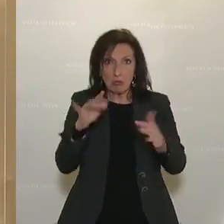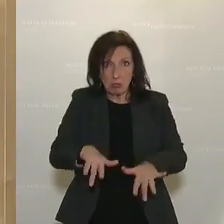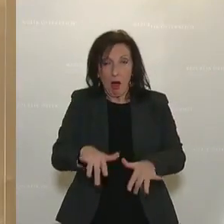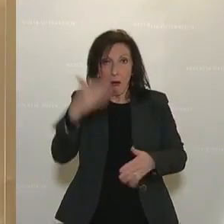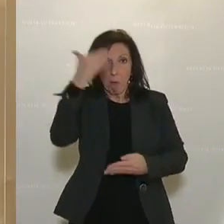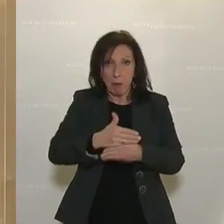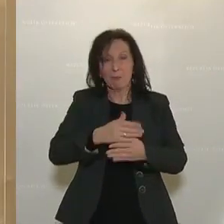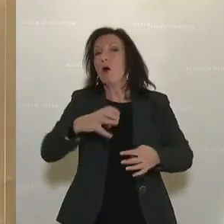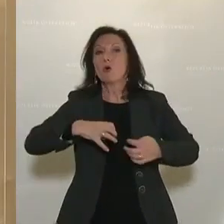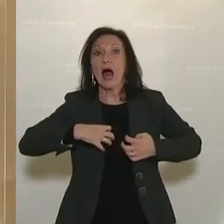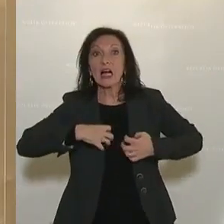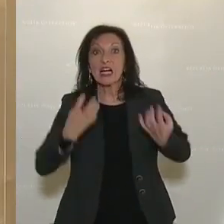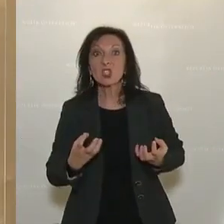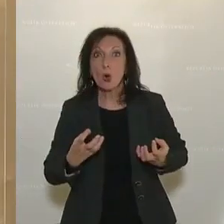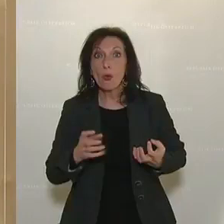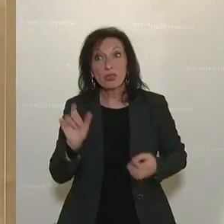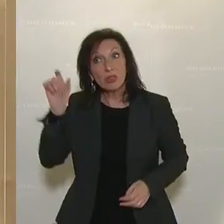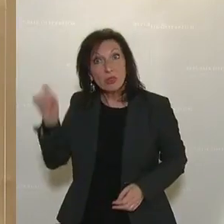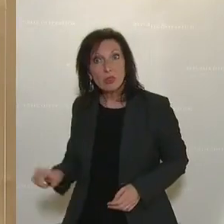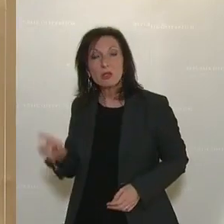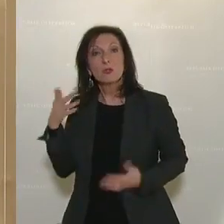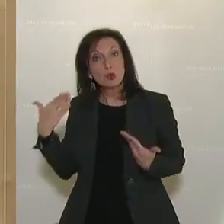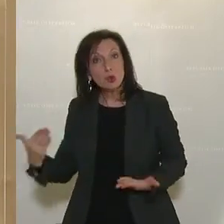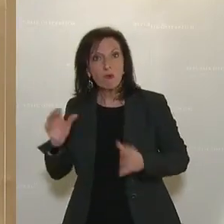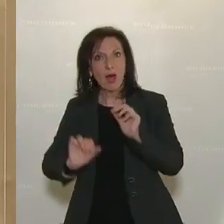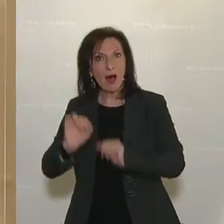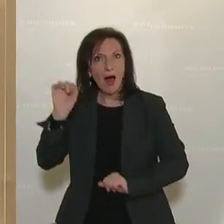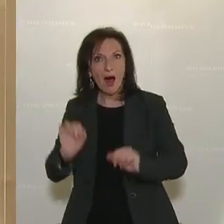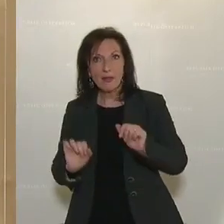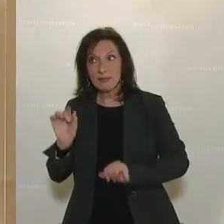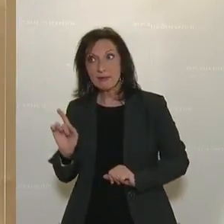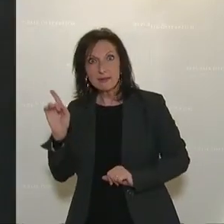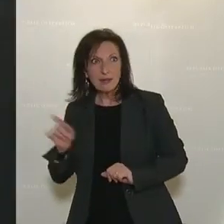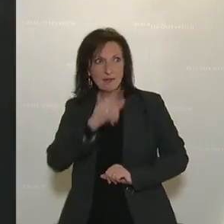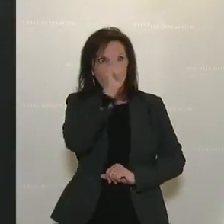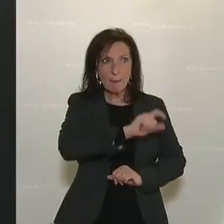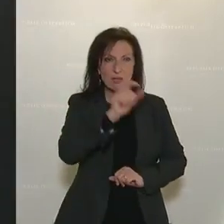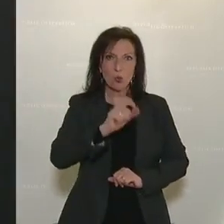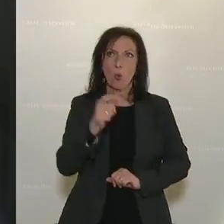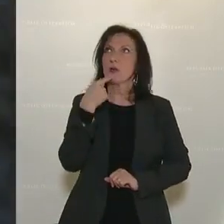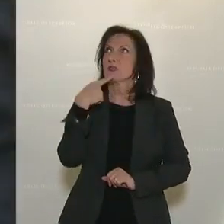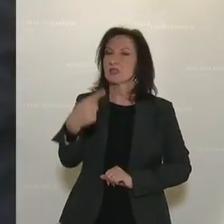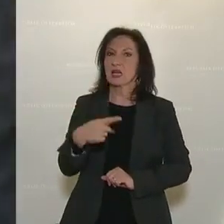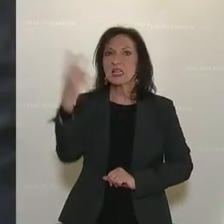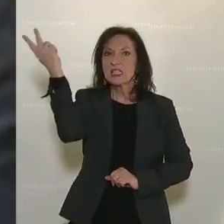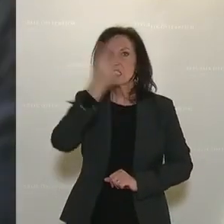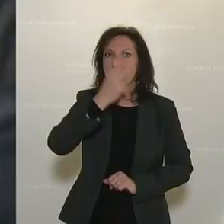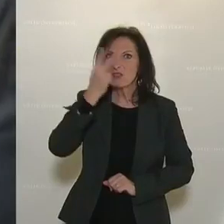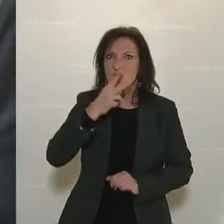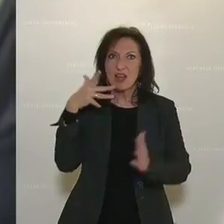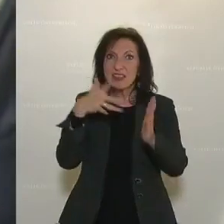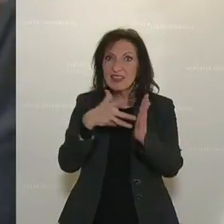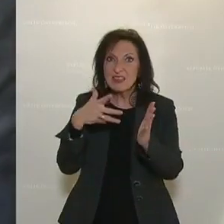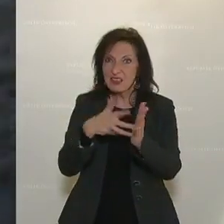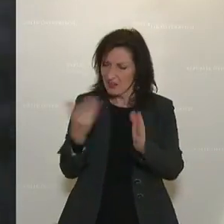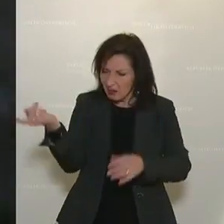Und Aggression, das ist auch dasjenige, womit Sie vorgehen bei denjenigen, die Ihnen sagen, selbstverständlich wird es bei den Testungen